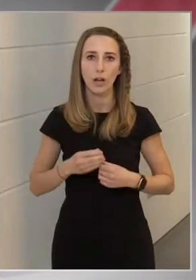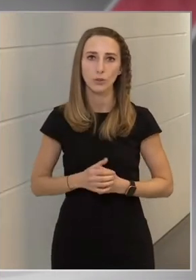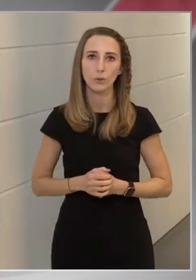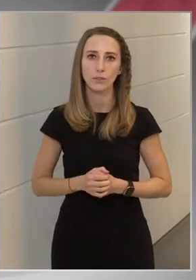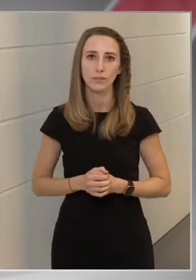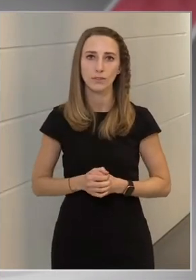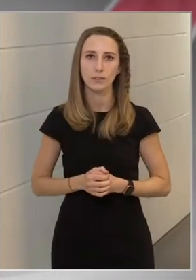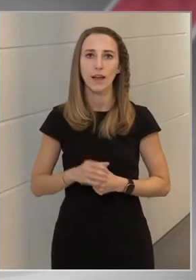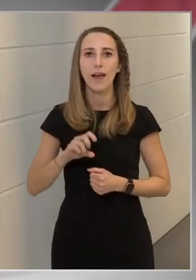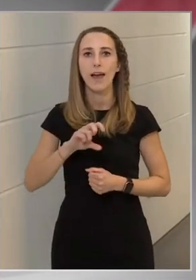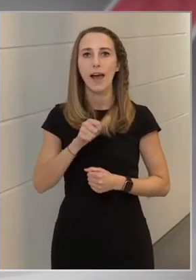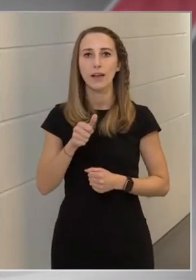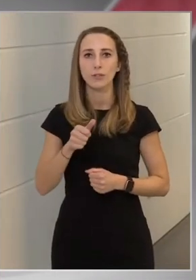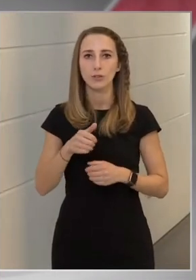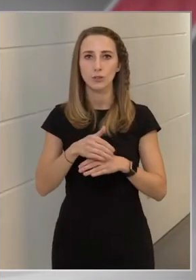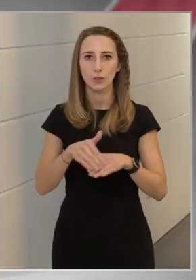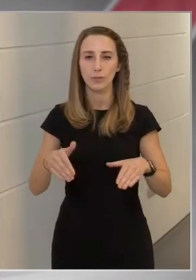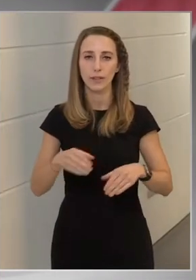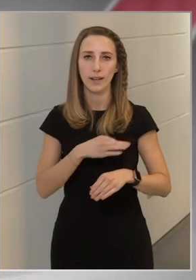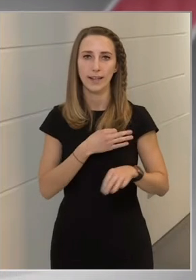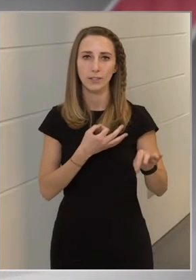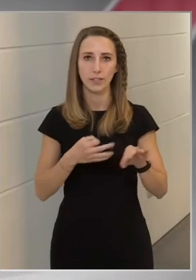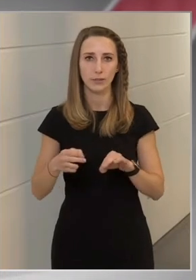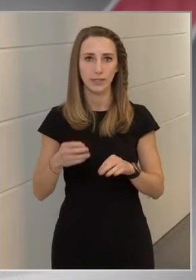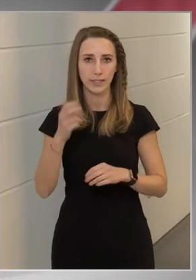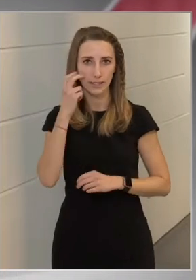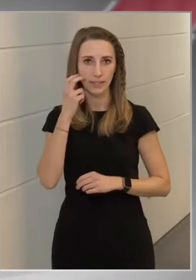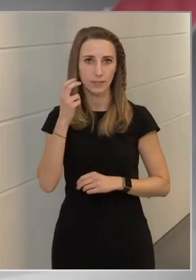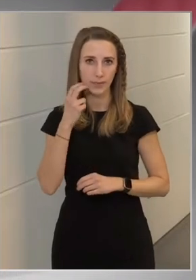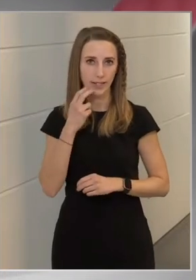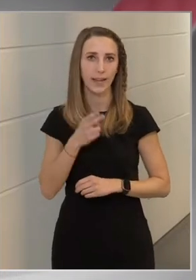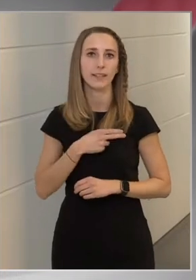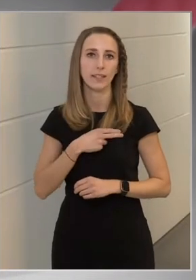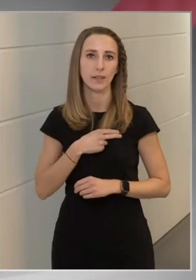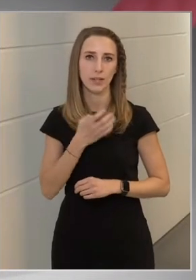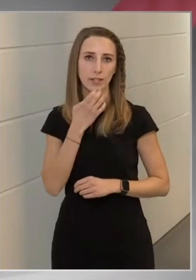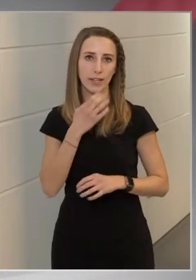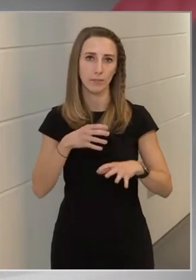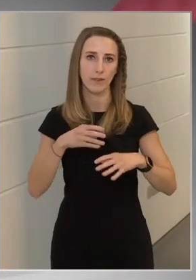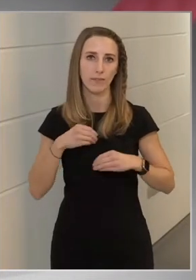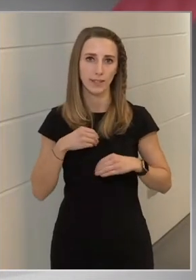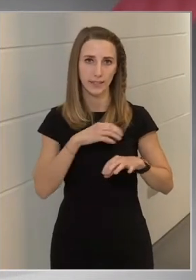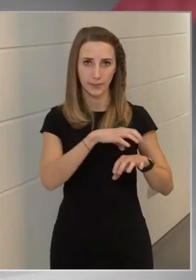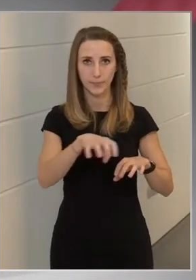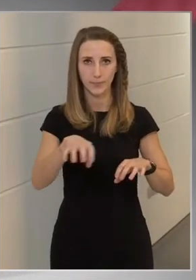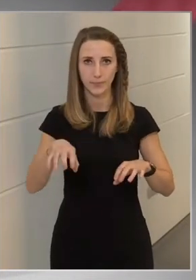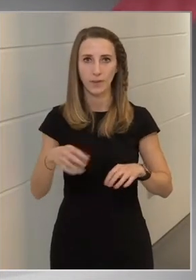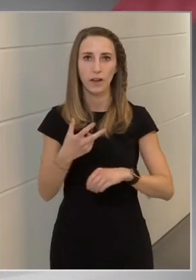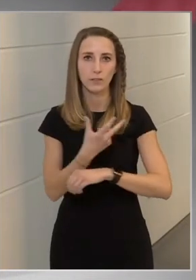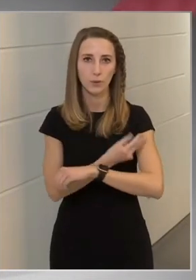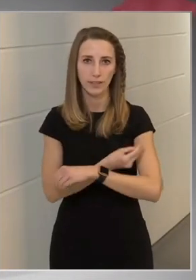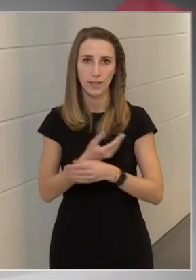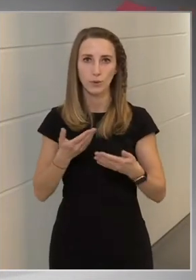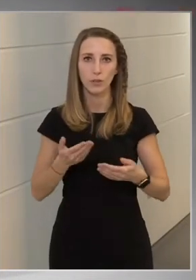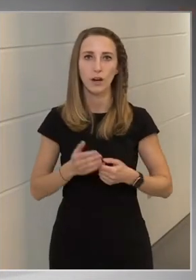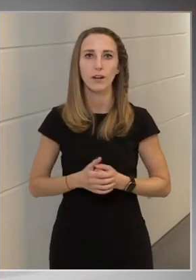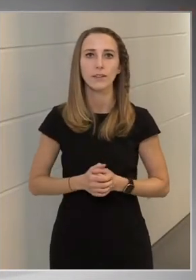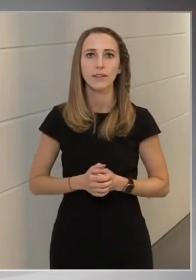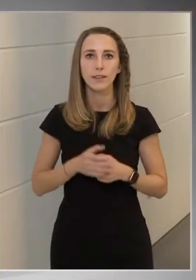elsősorban az egészségügyi intézményeket érdemes igénybe venni az oltásokra,